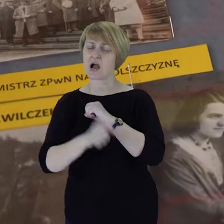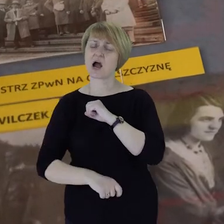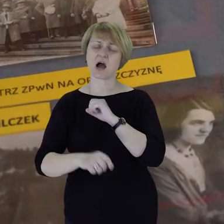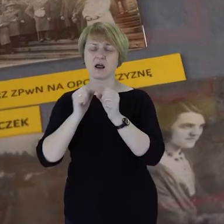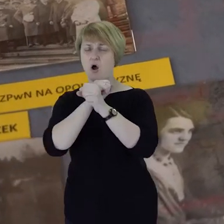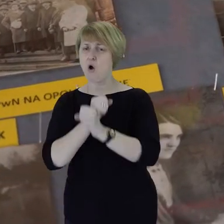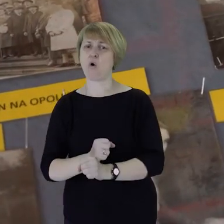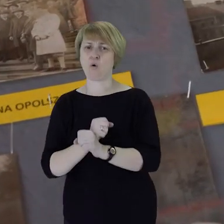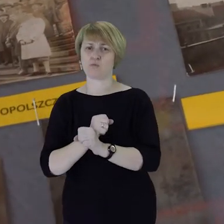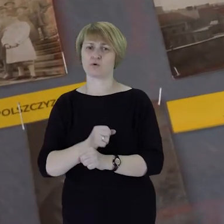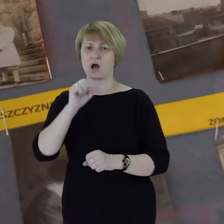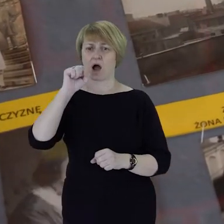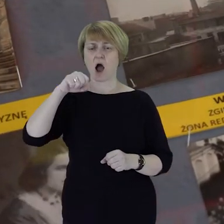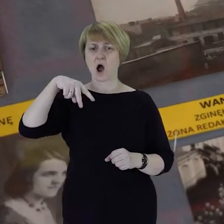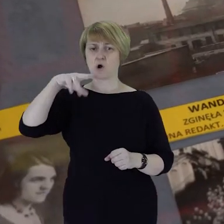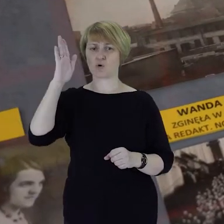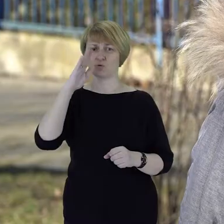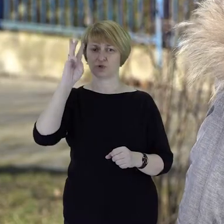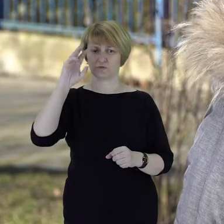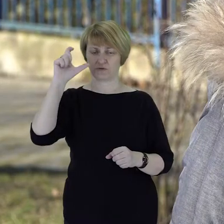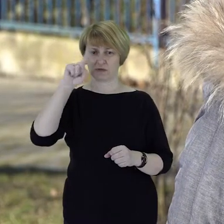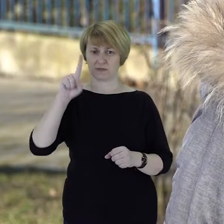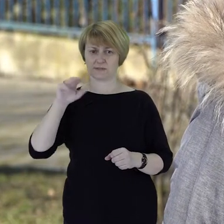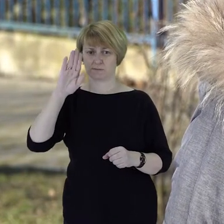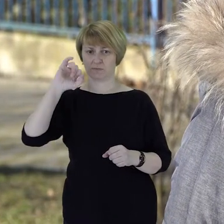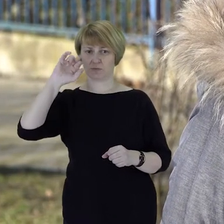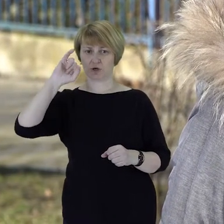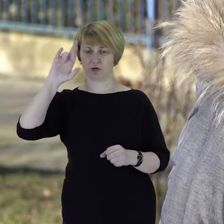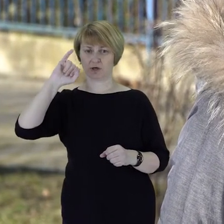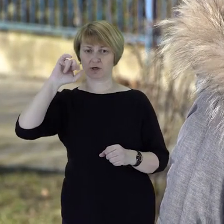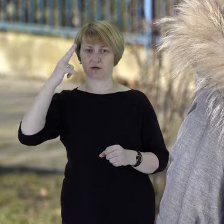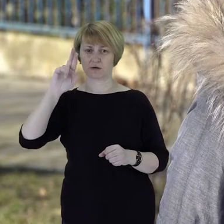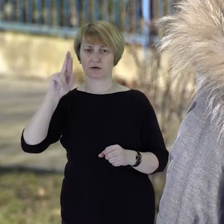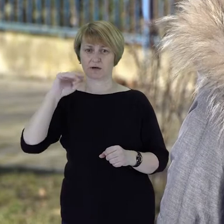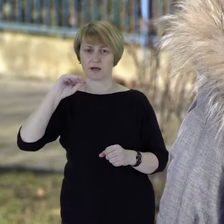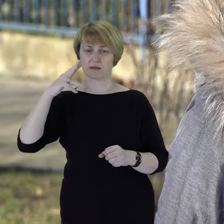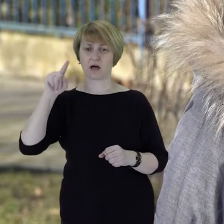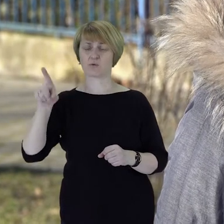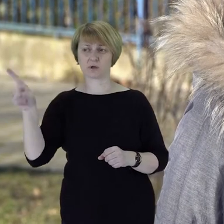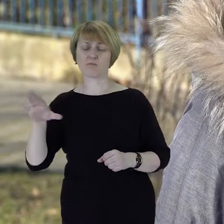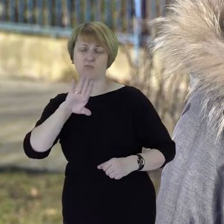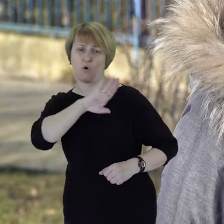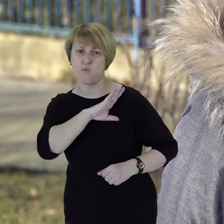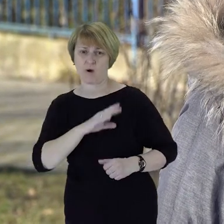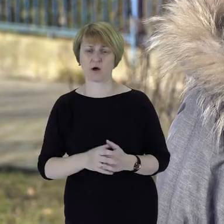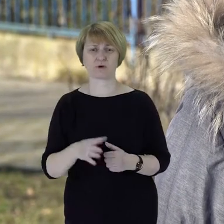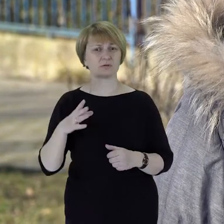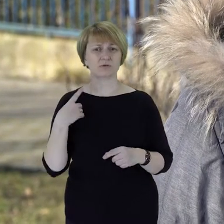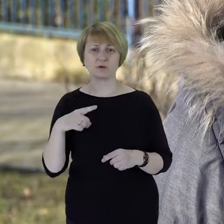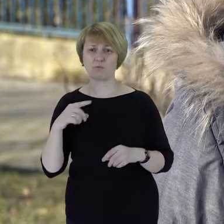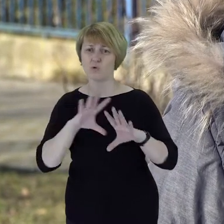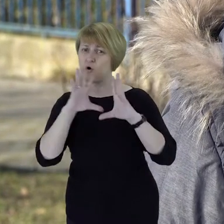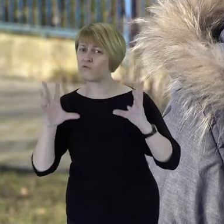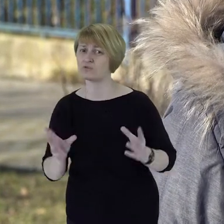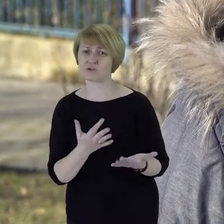koncentracyjnym Auschwitz-Birkenau i tam niestety zginęła. Więc to nie było wszystko takie